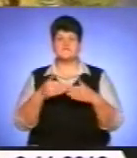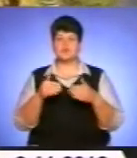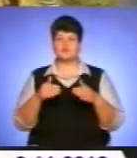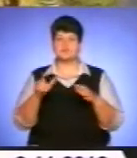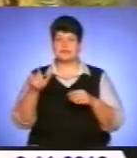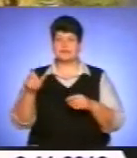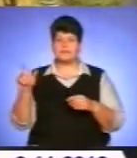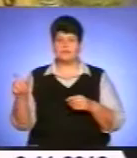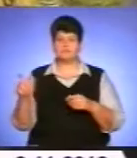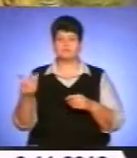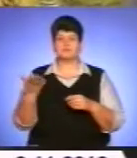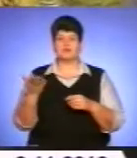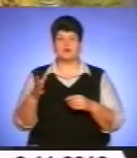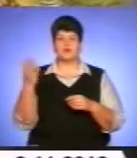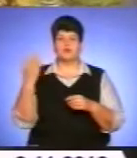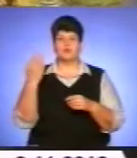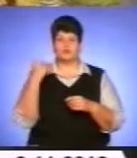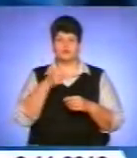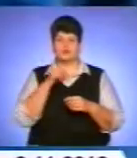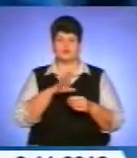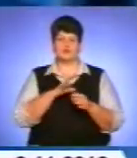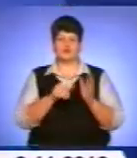Минулого року в нас було 6 тисяч тестувань.